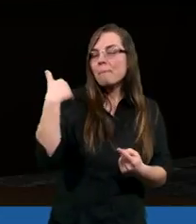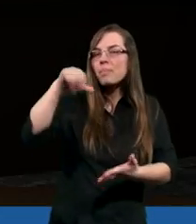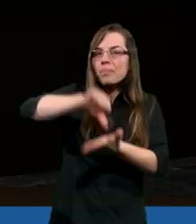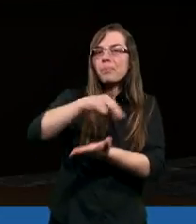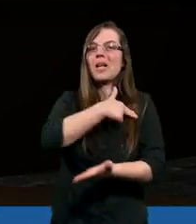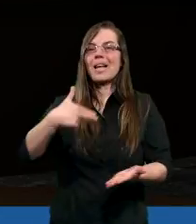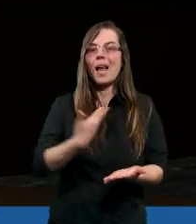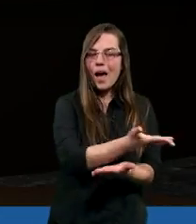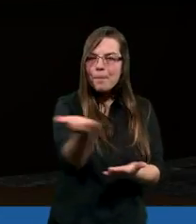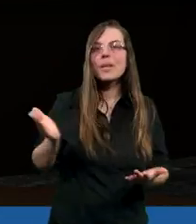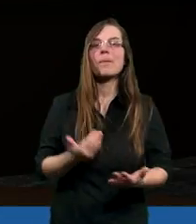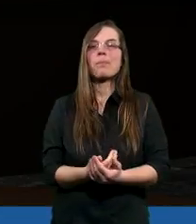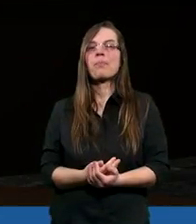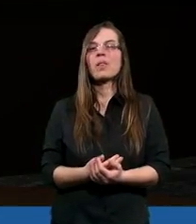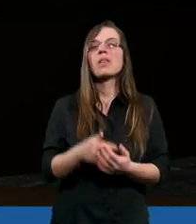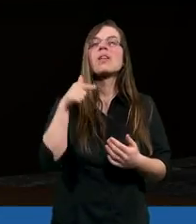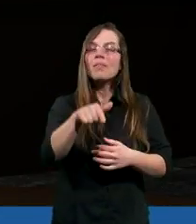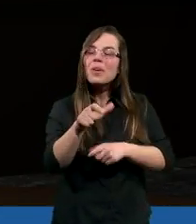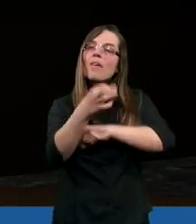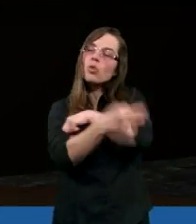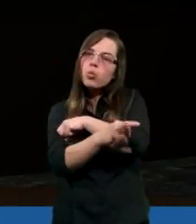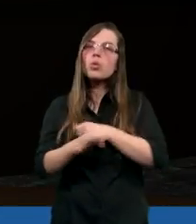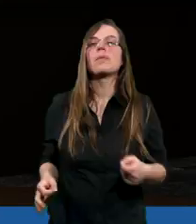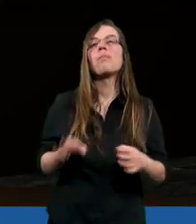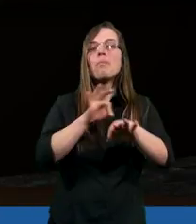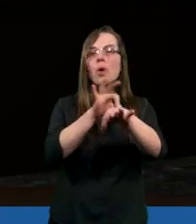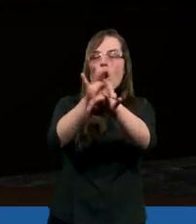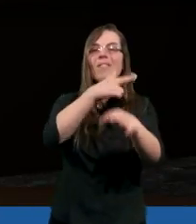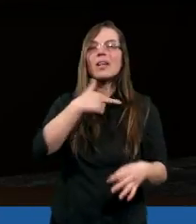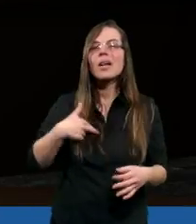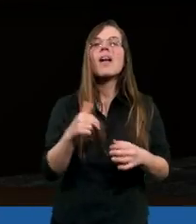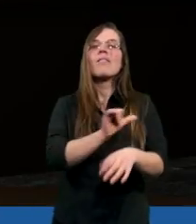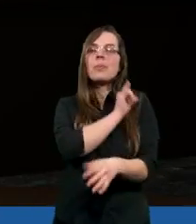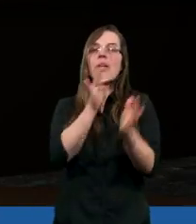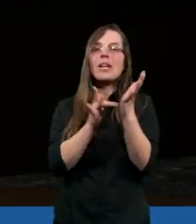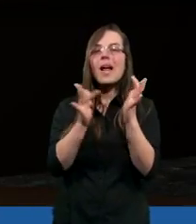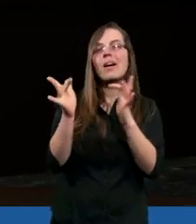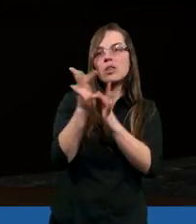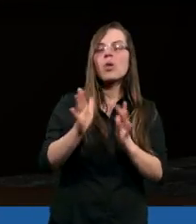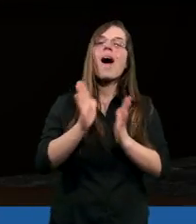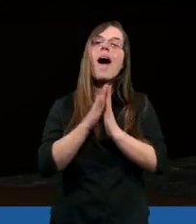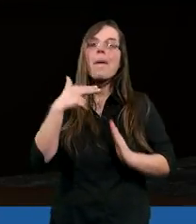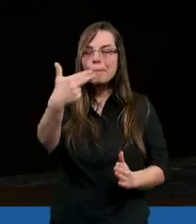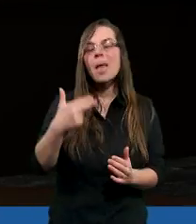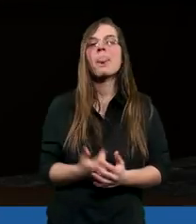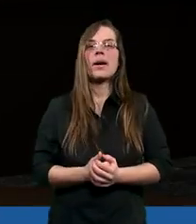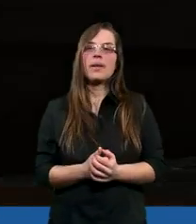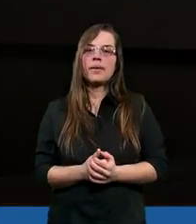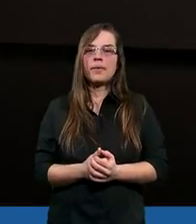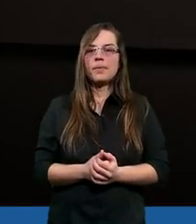tutaj z nami w czasie tego studium. Prowadź nas, proszę, w imieniu Jezusa Chrystusa. Amen.